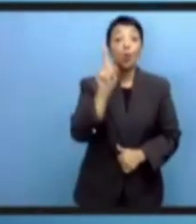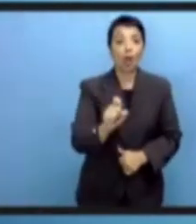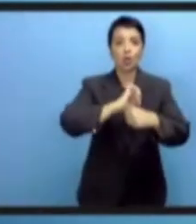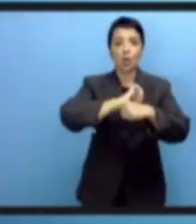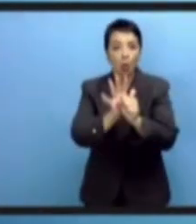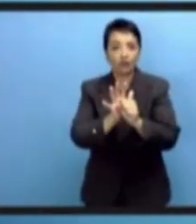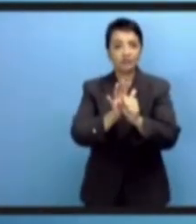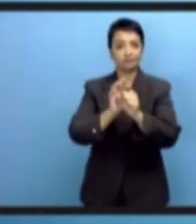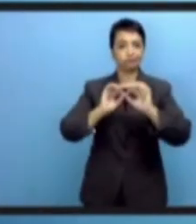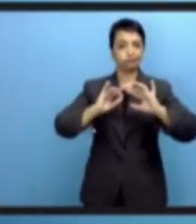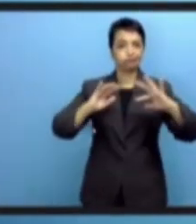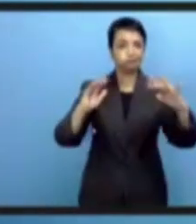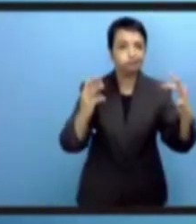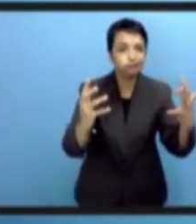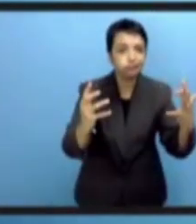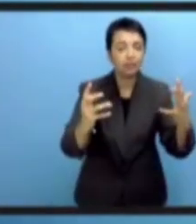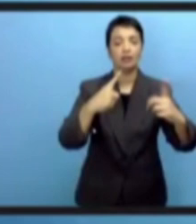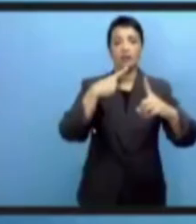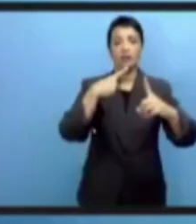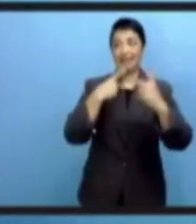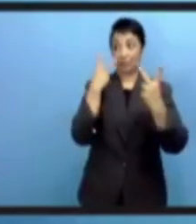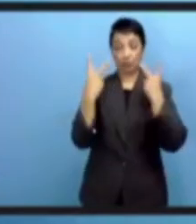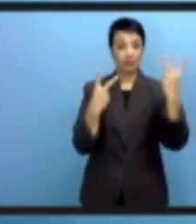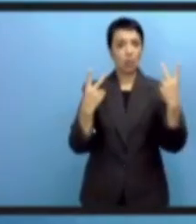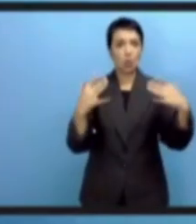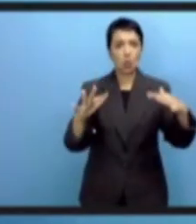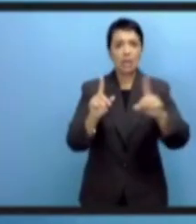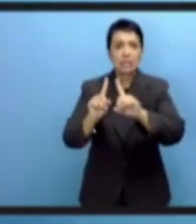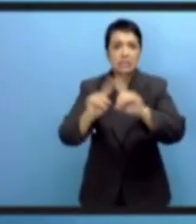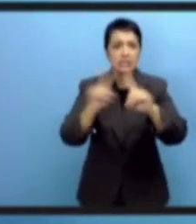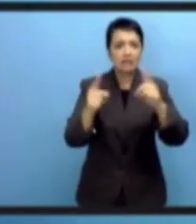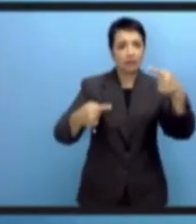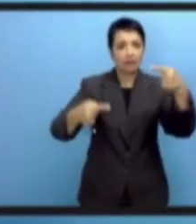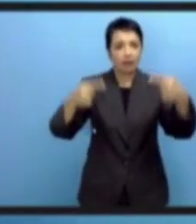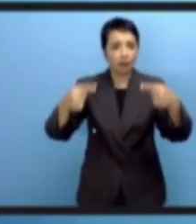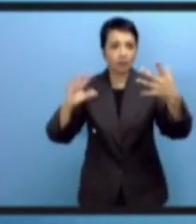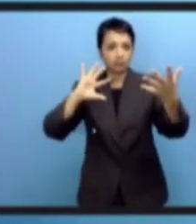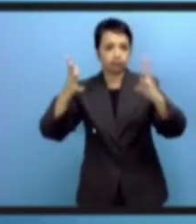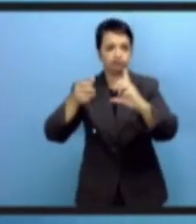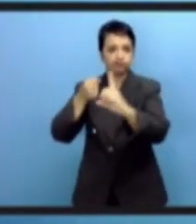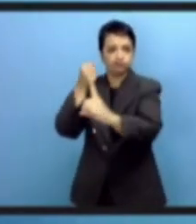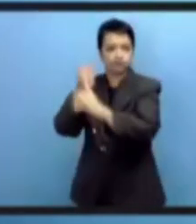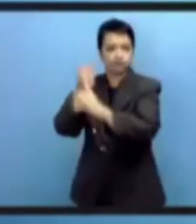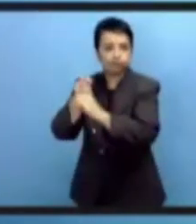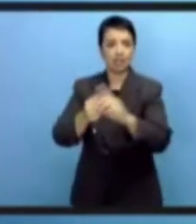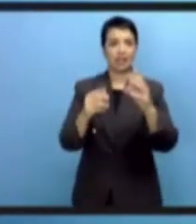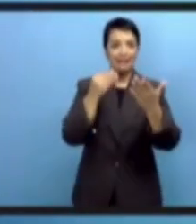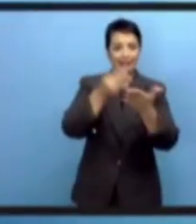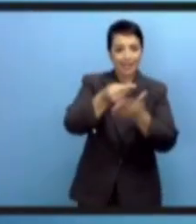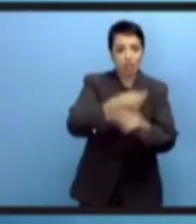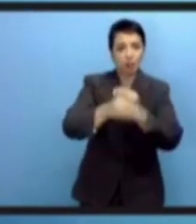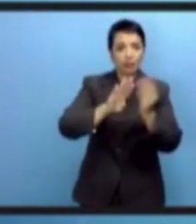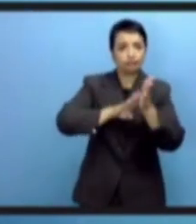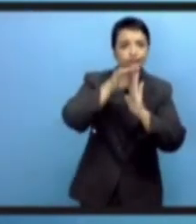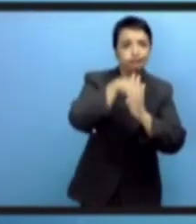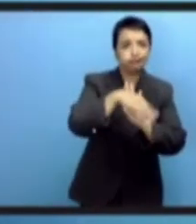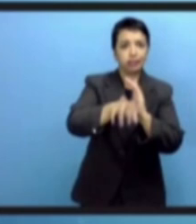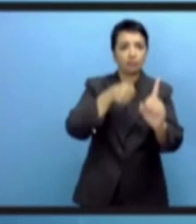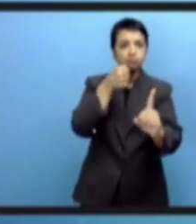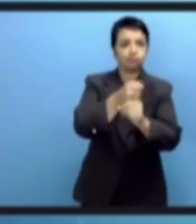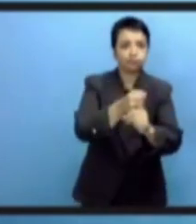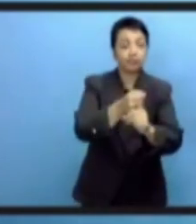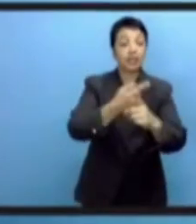несколько мы отклонились от программы выполнения ЦУР в связи с пандемией